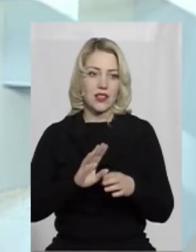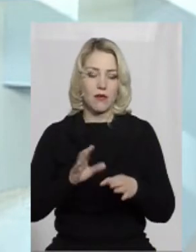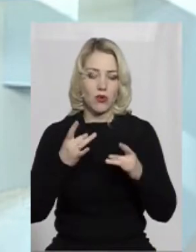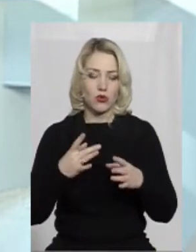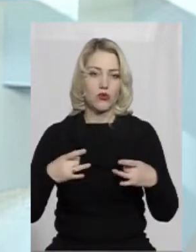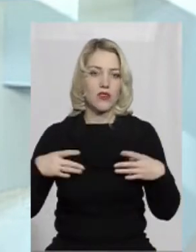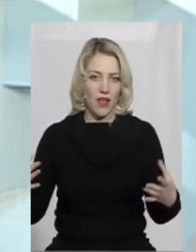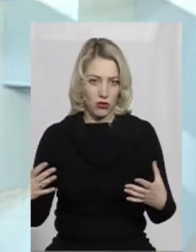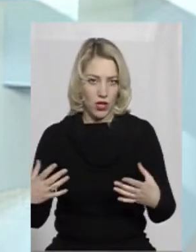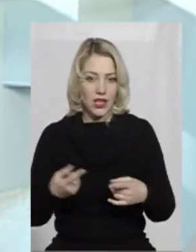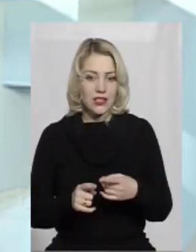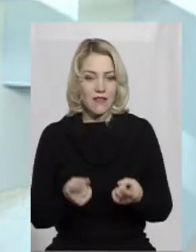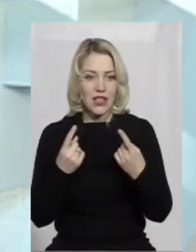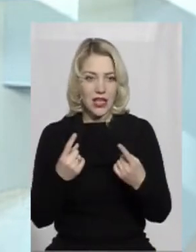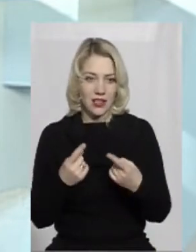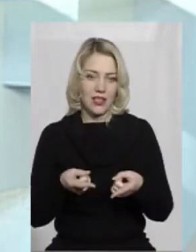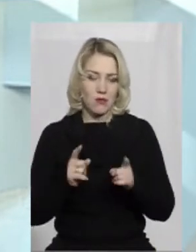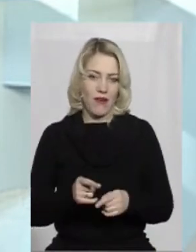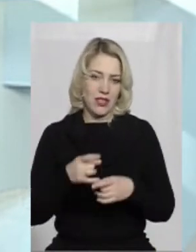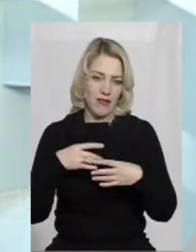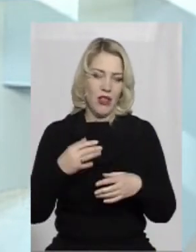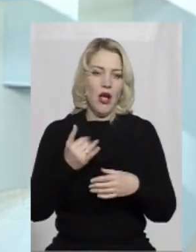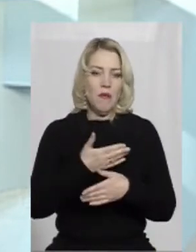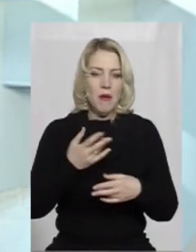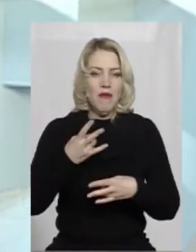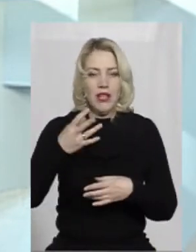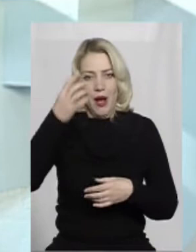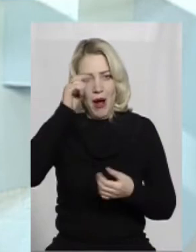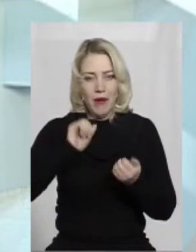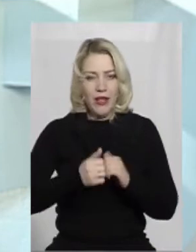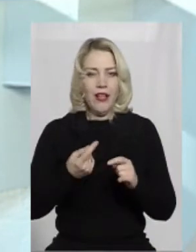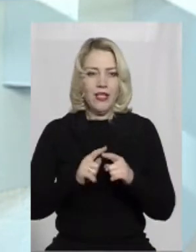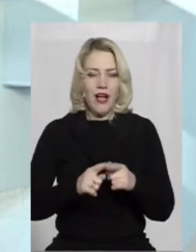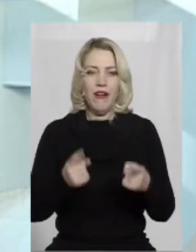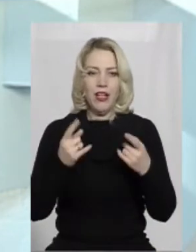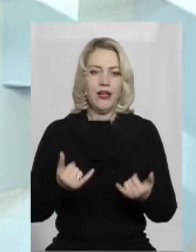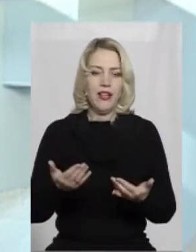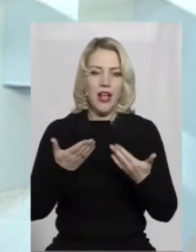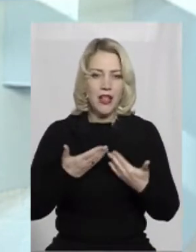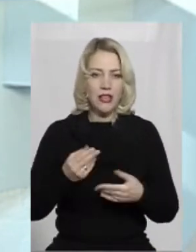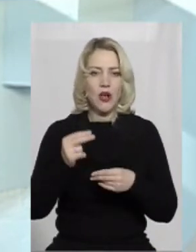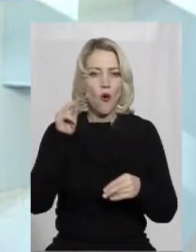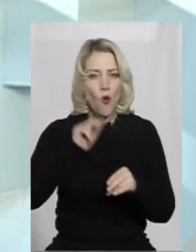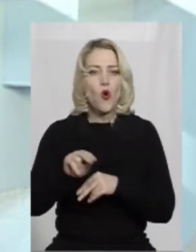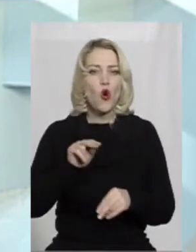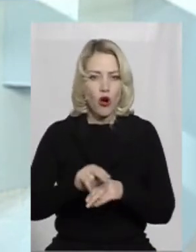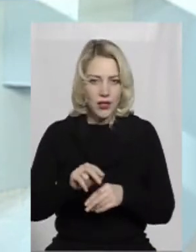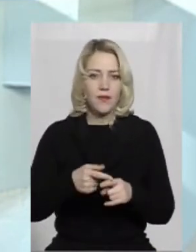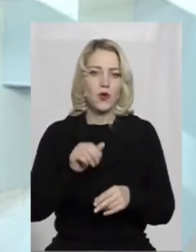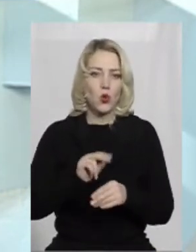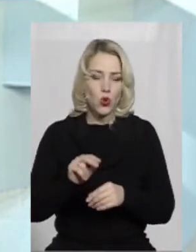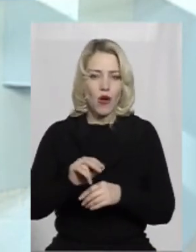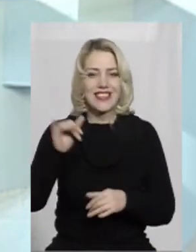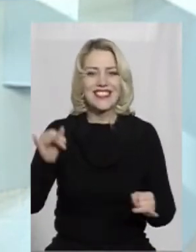просто свято, це велике насправді свято, але ми мусимо пам'ятати, що це великий для нас урок, урок історичний,